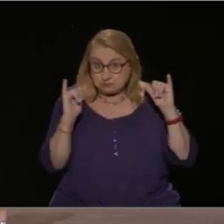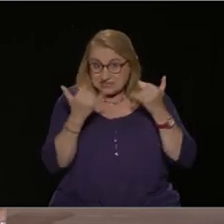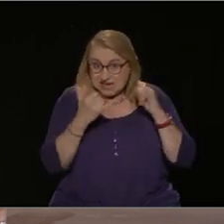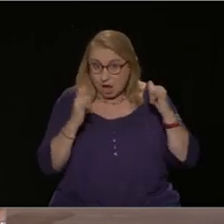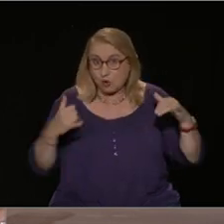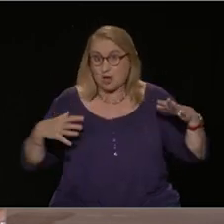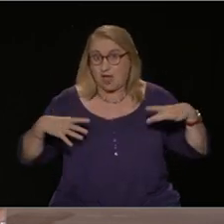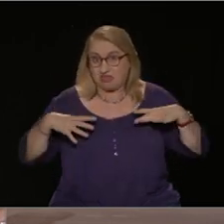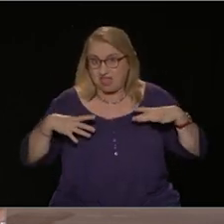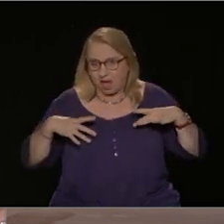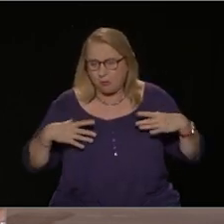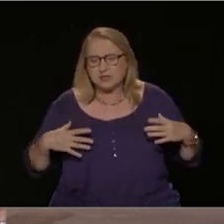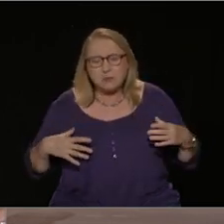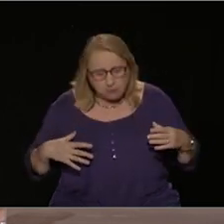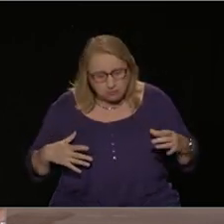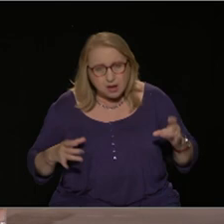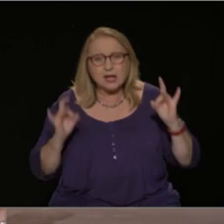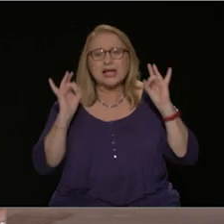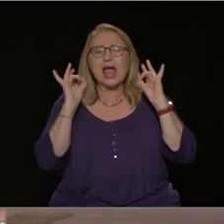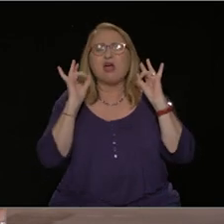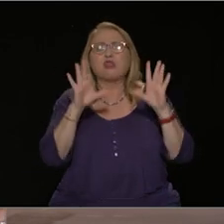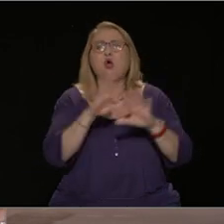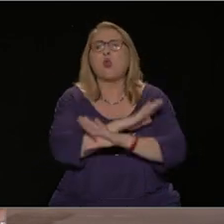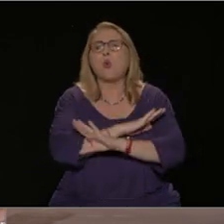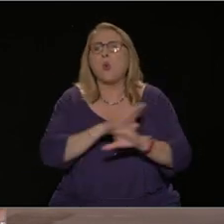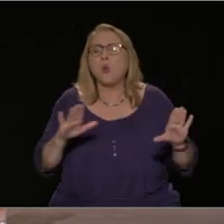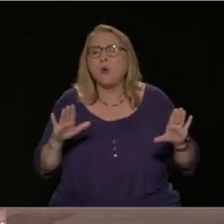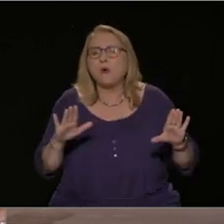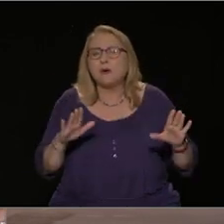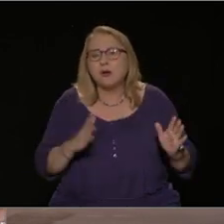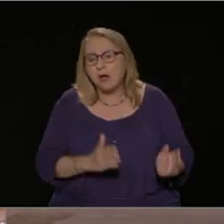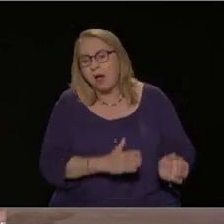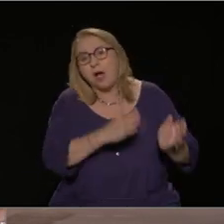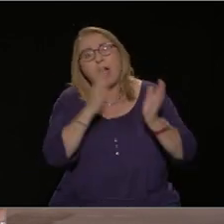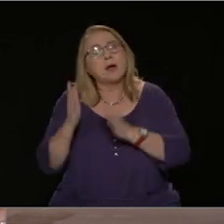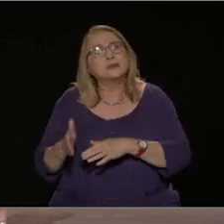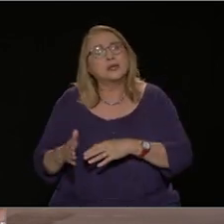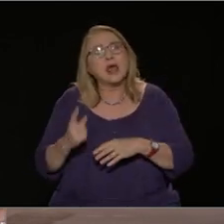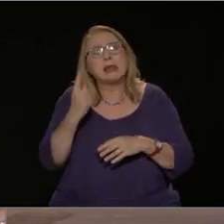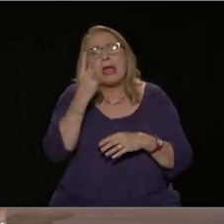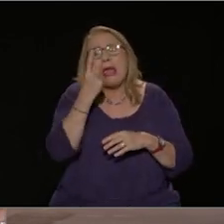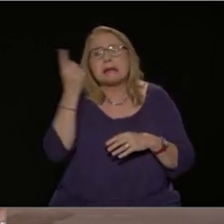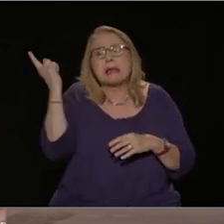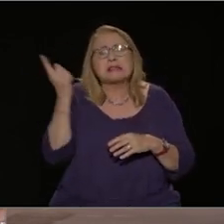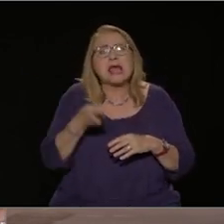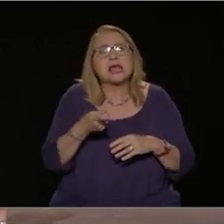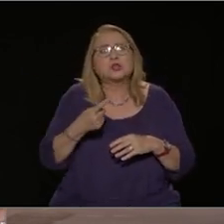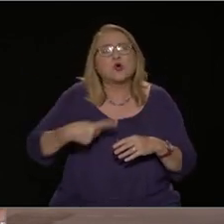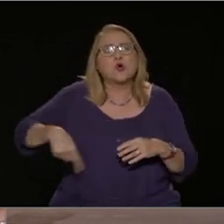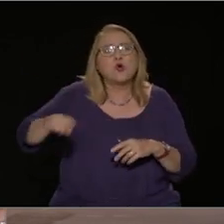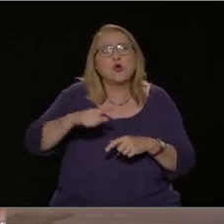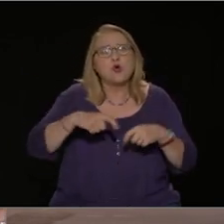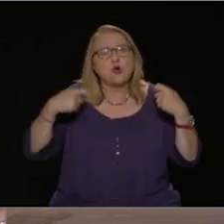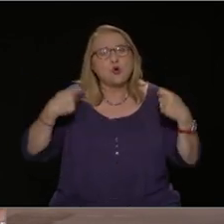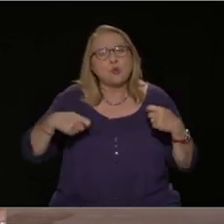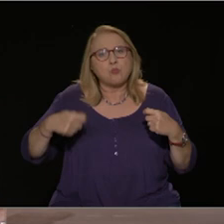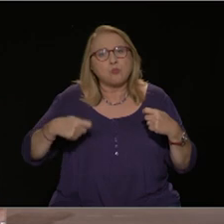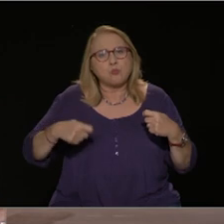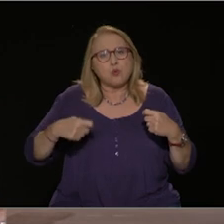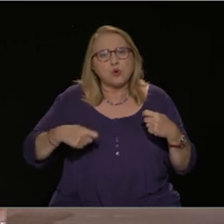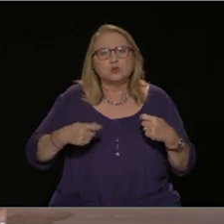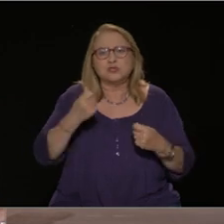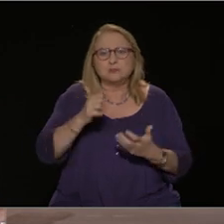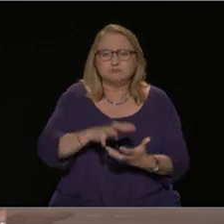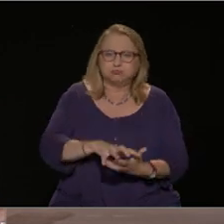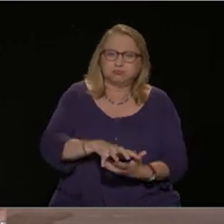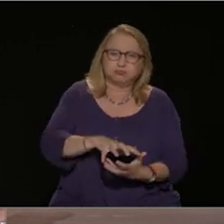από την άλλη μεριά μια πολύ μικρή ελίτ του 1% ισορεύει αμύθετο πλούτο.